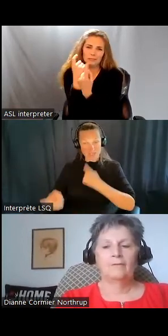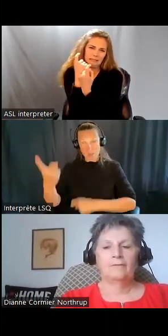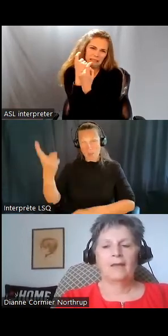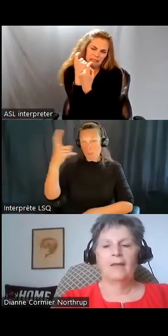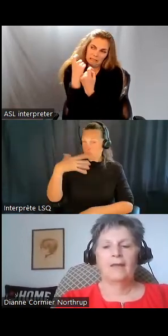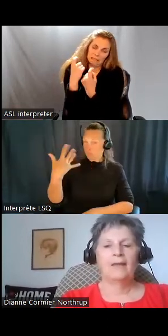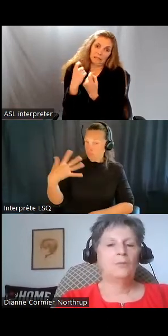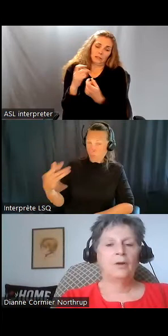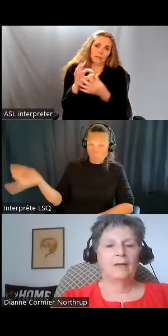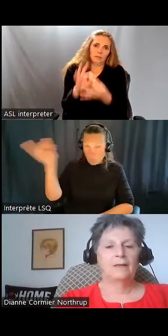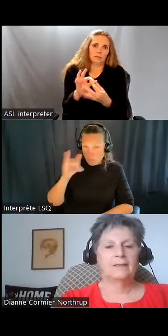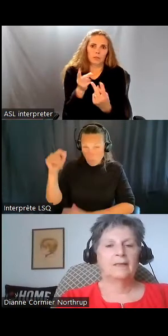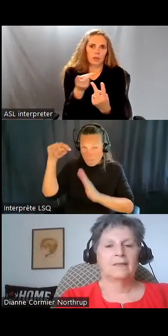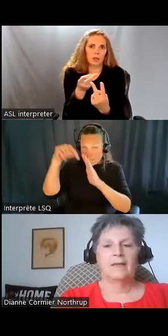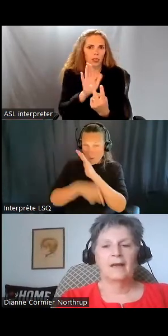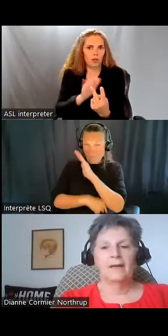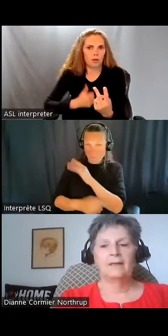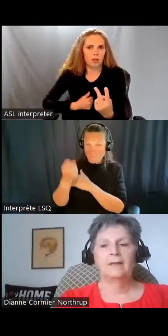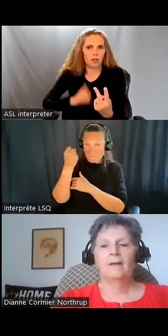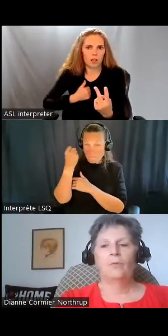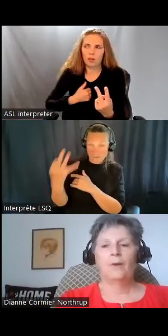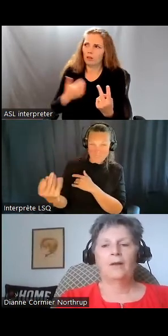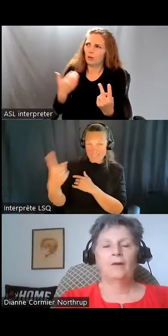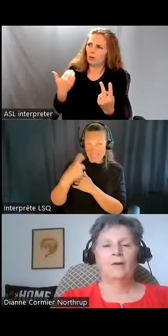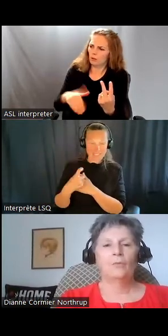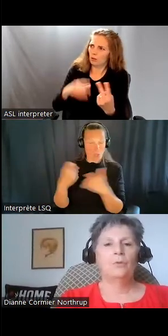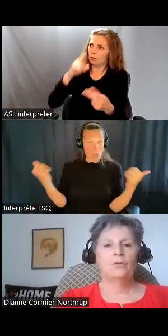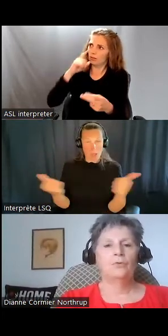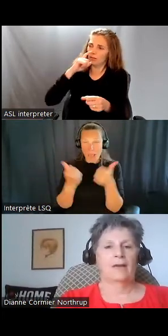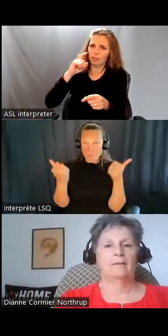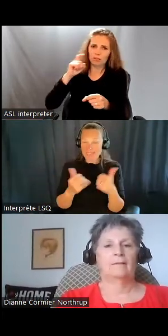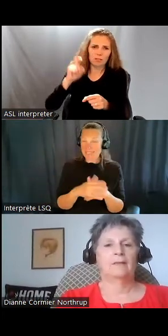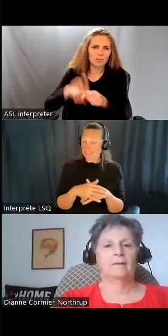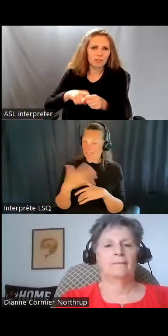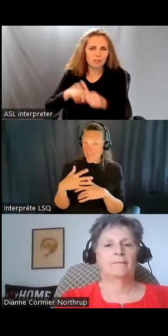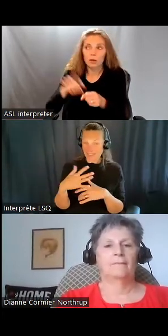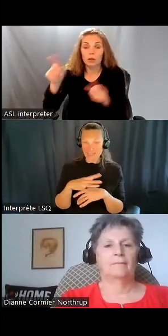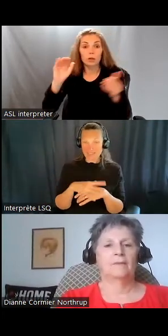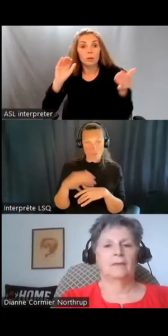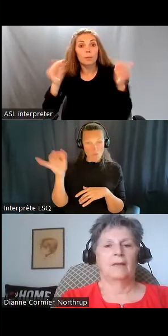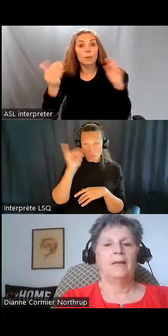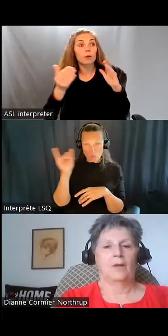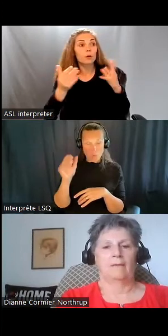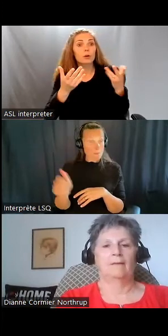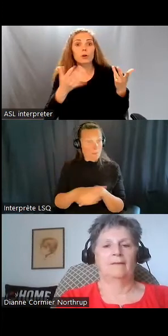laissée de côté. Et je ne pense pas dans la société qu'il y ait d'autres endroits où on ferait ça.